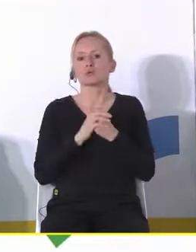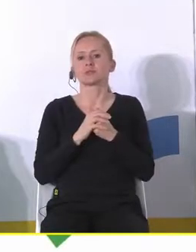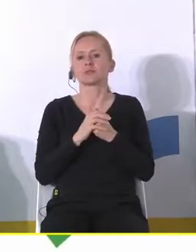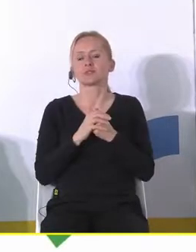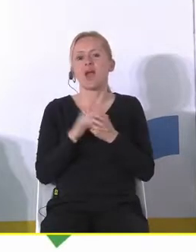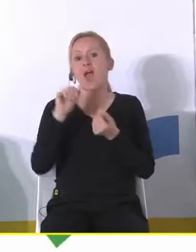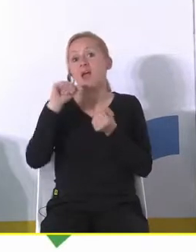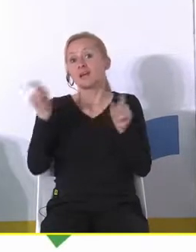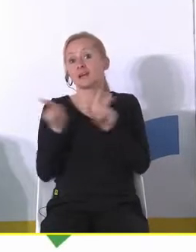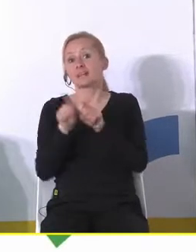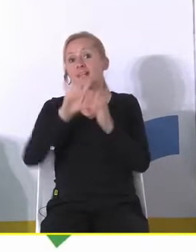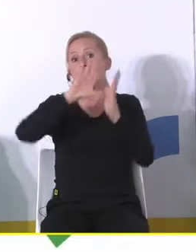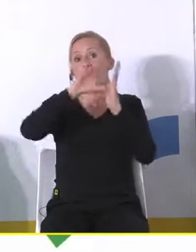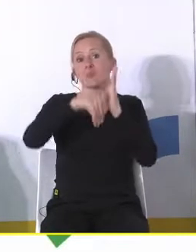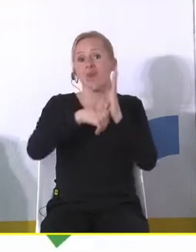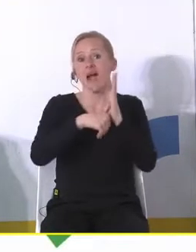miast i także